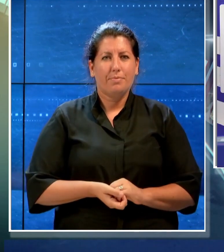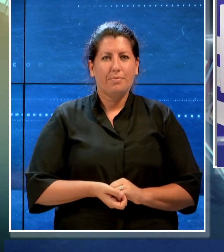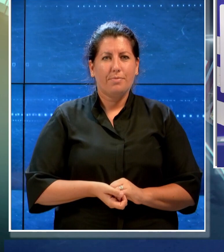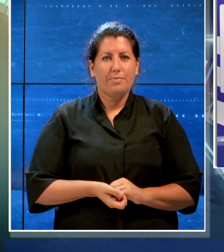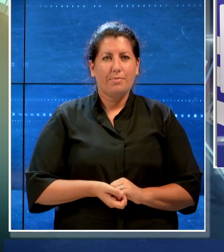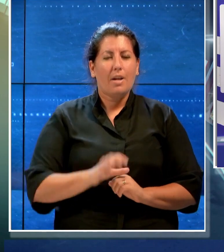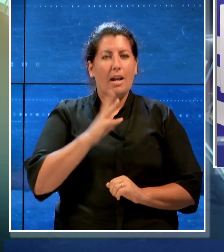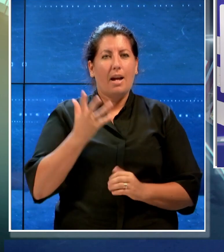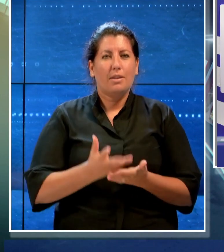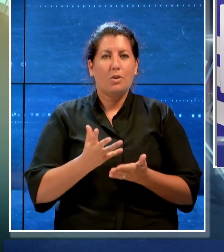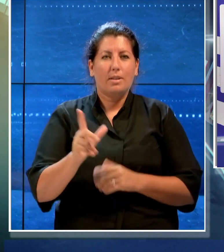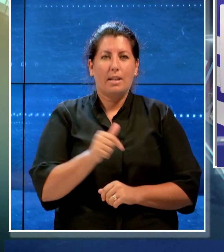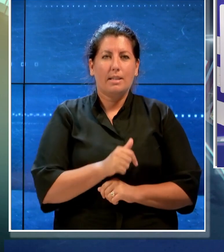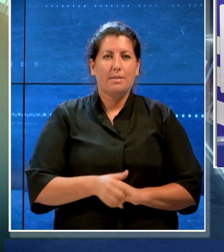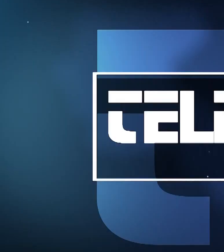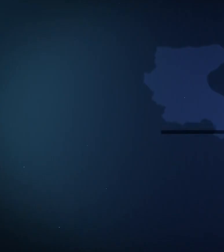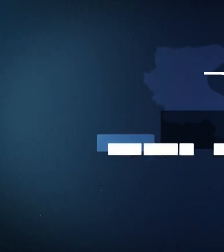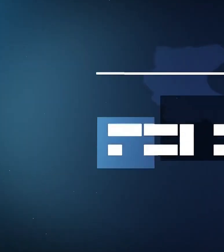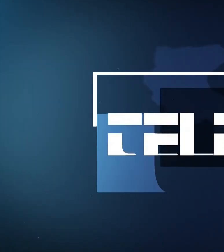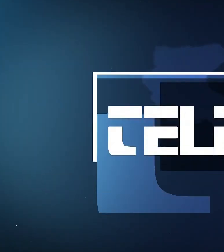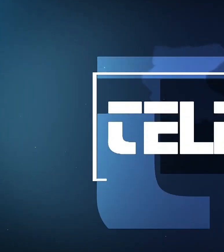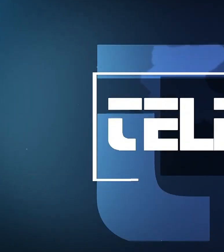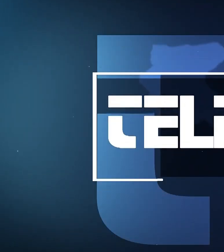E adesso le altre notizie del TGDs.